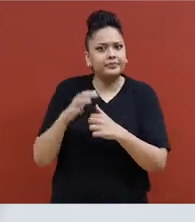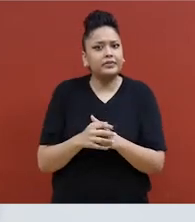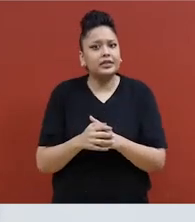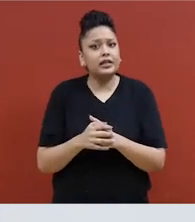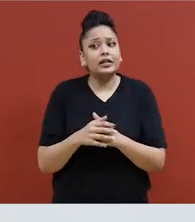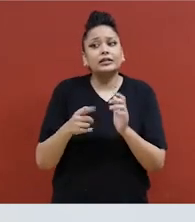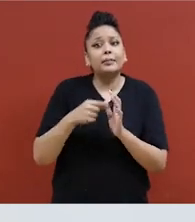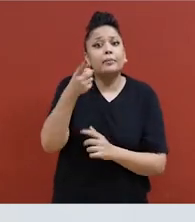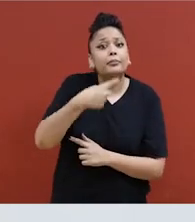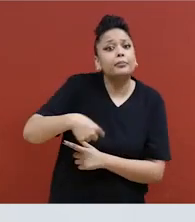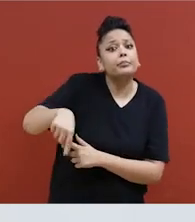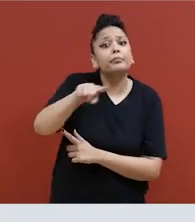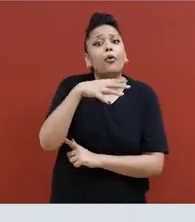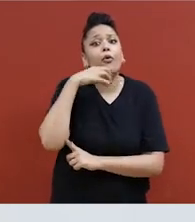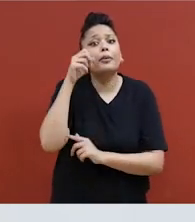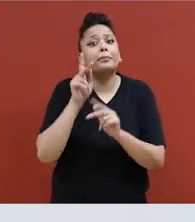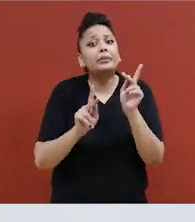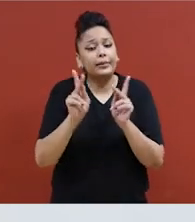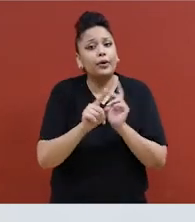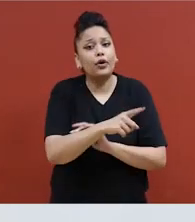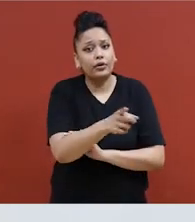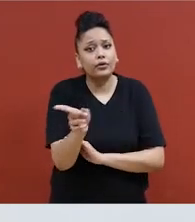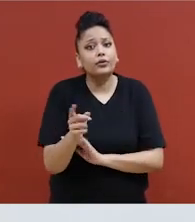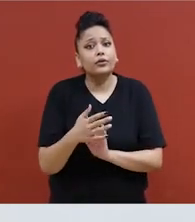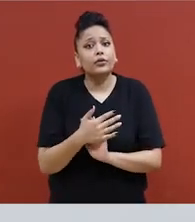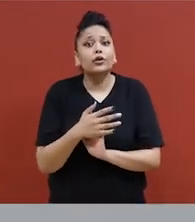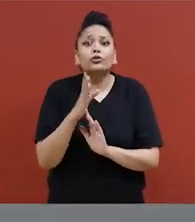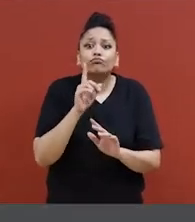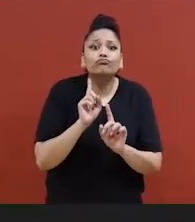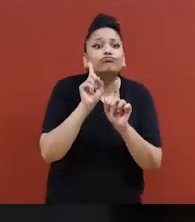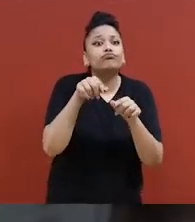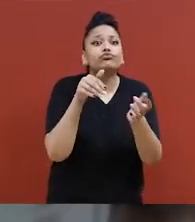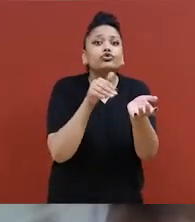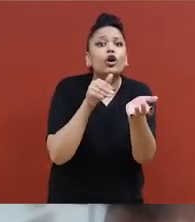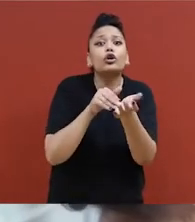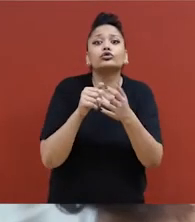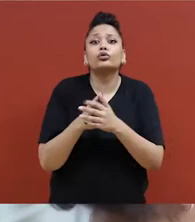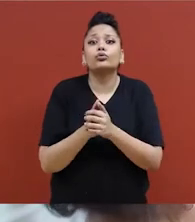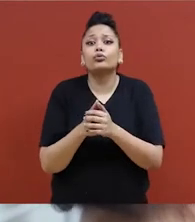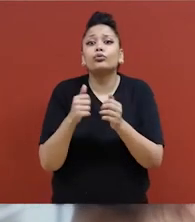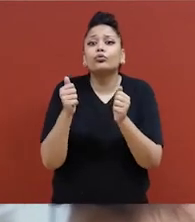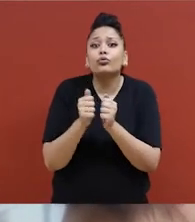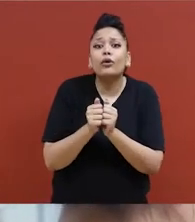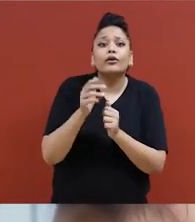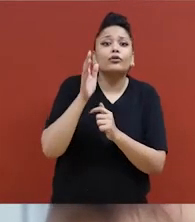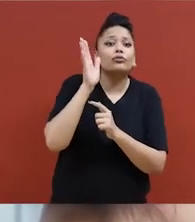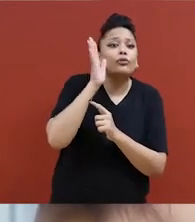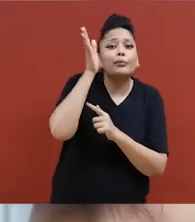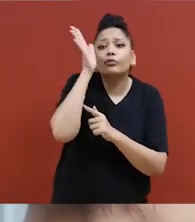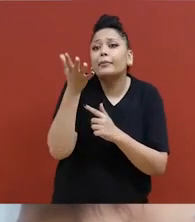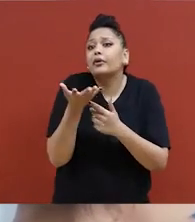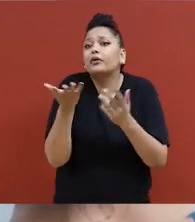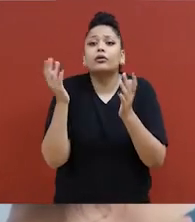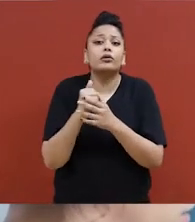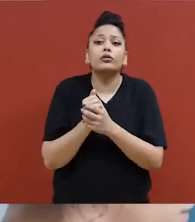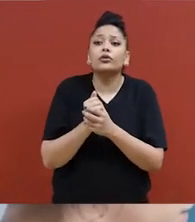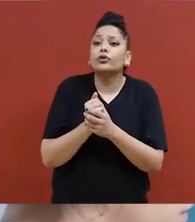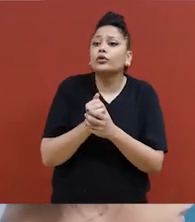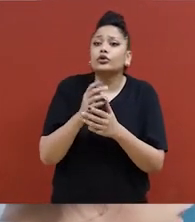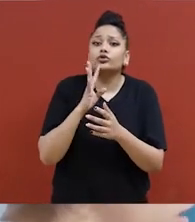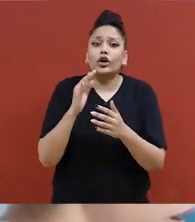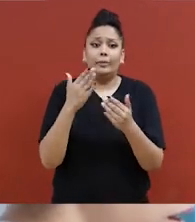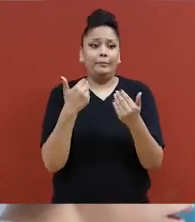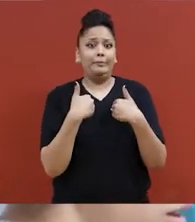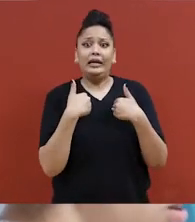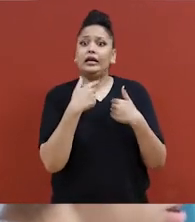Si l'une d'entre nous a des personnes âgées dans sa vie ou quand on va chez le médecin avec un de nos aînés et soudainement,